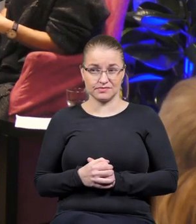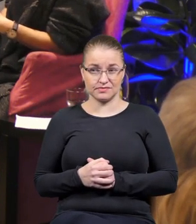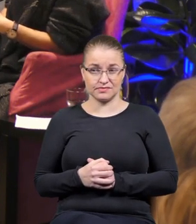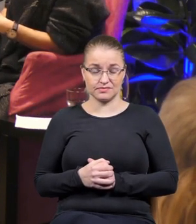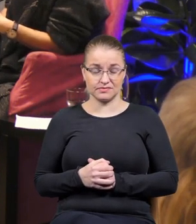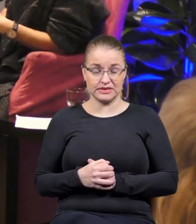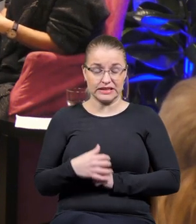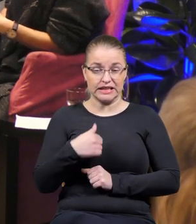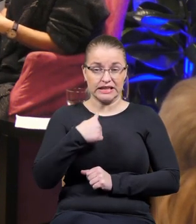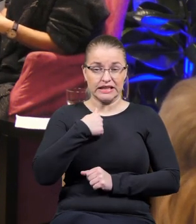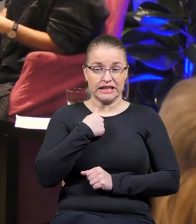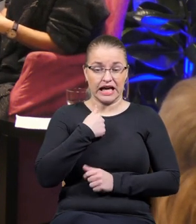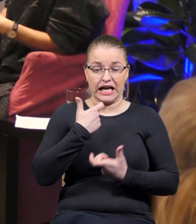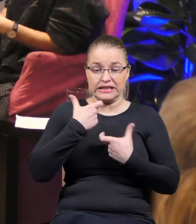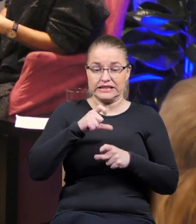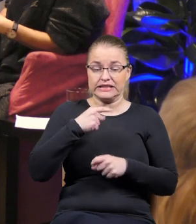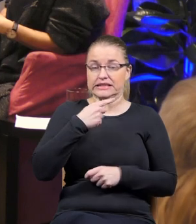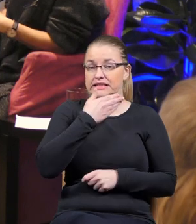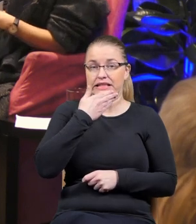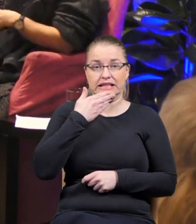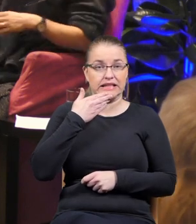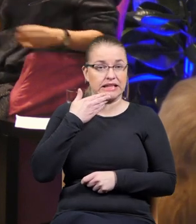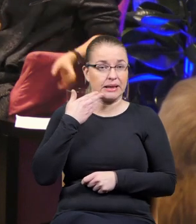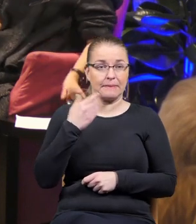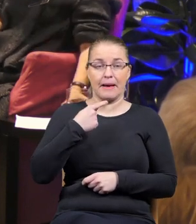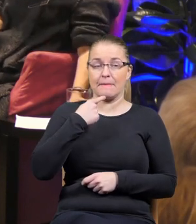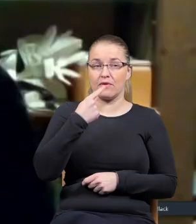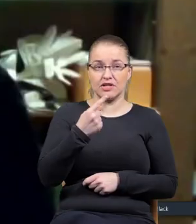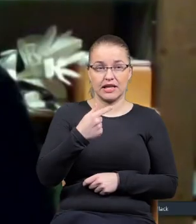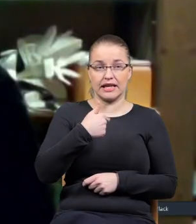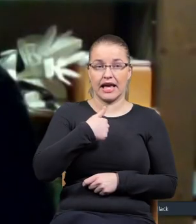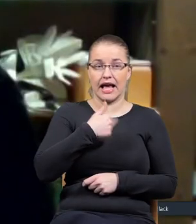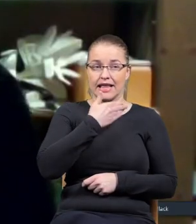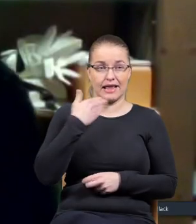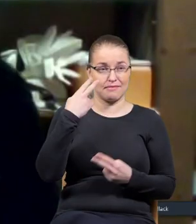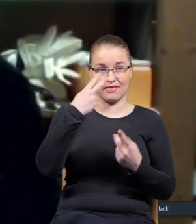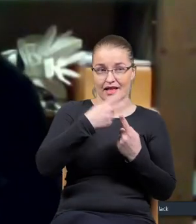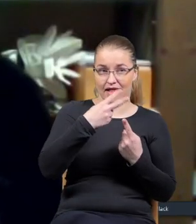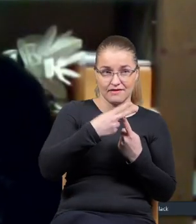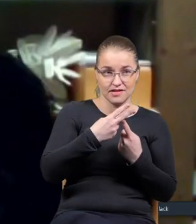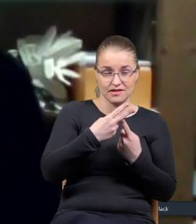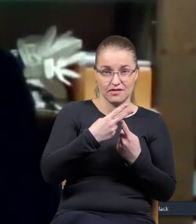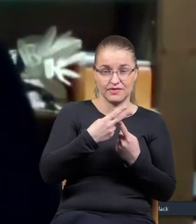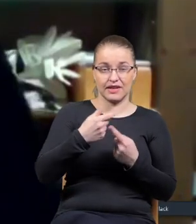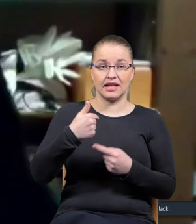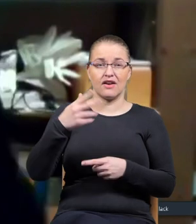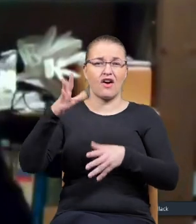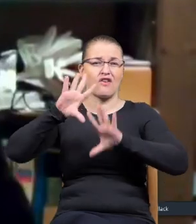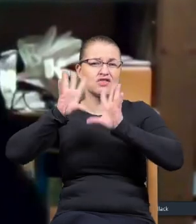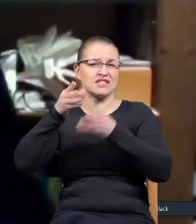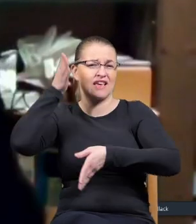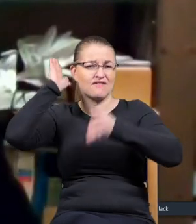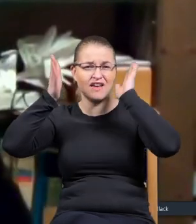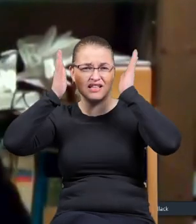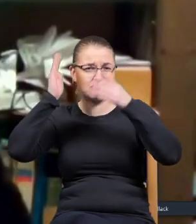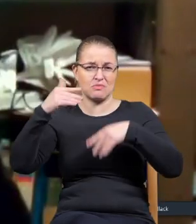No ja tutaj to nic nie mam do powiedzenia, bo ja nawet telewizji nie mam, więc i w ogóle Facebook i to wszystkie są